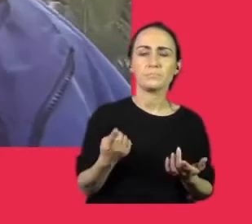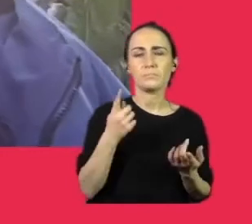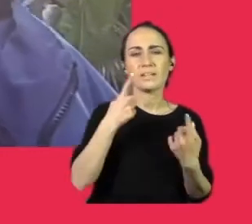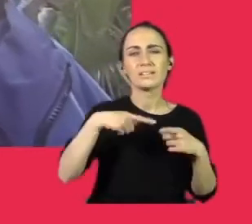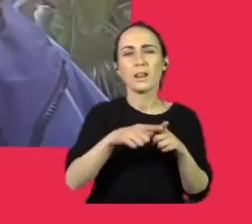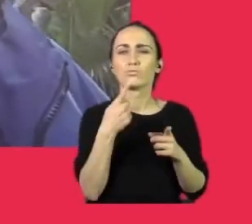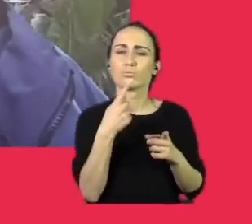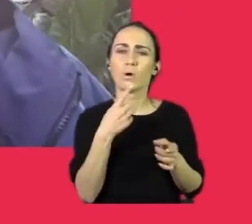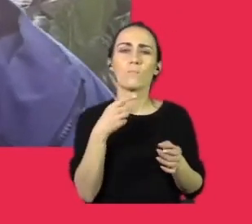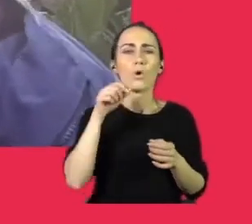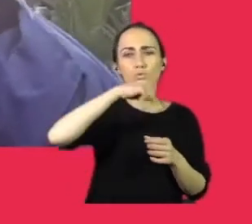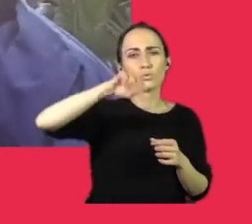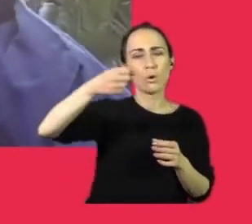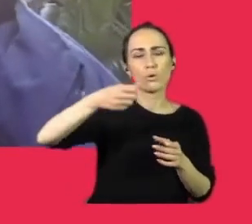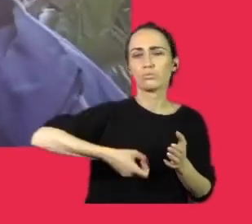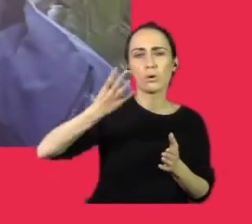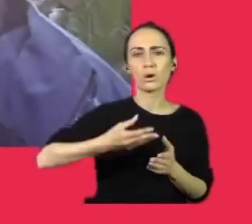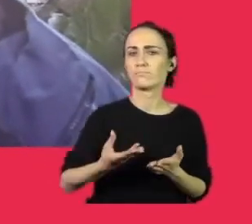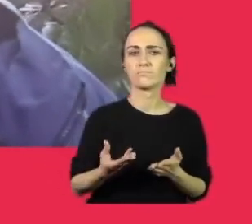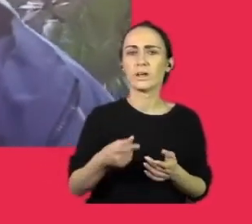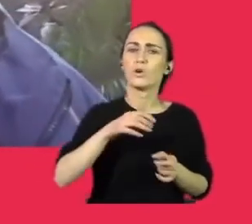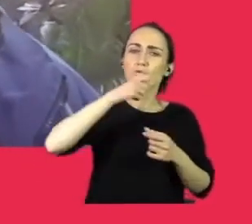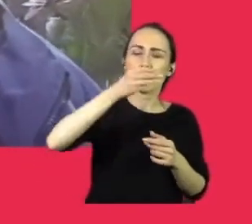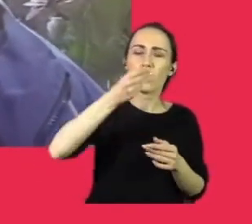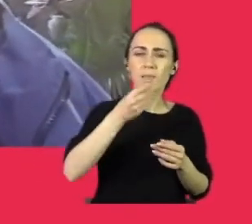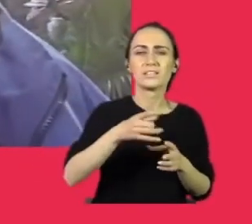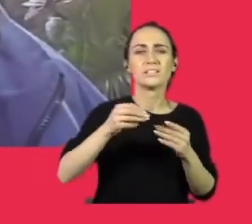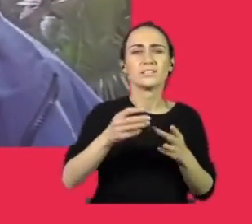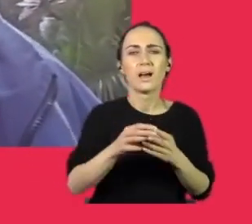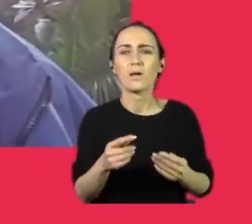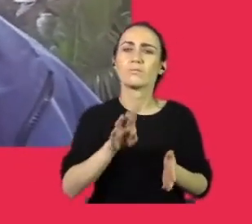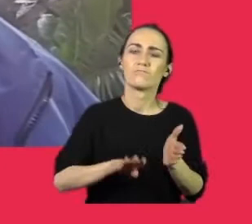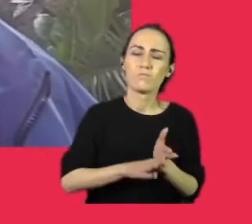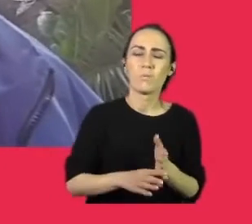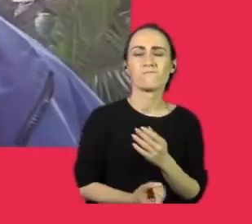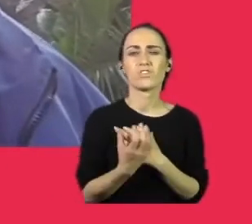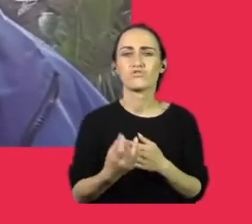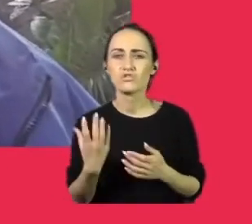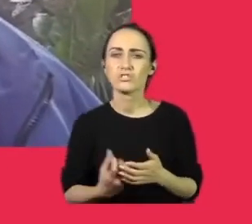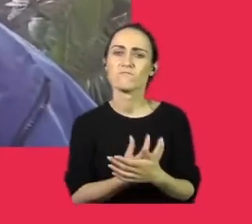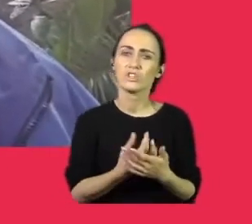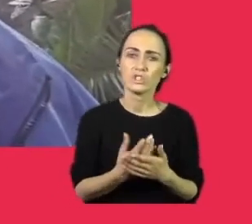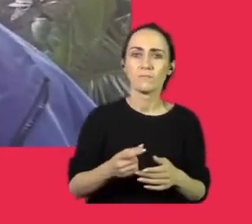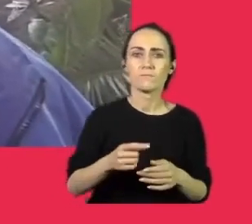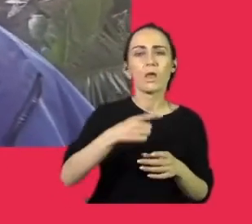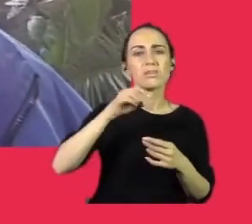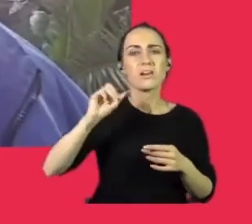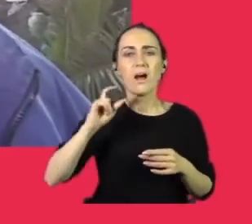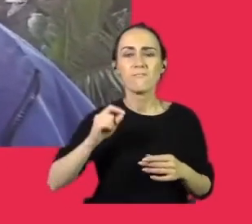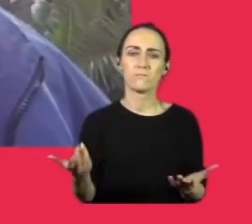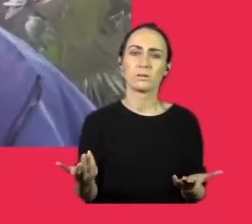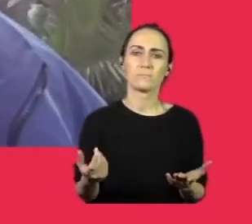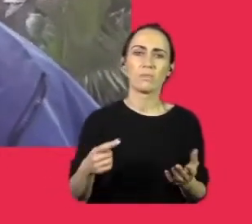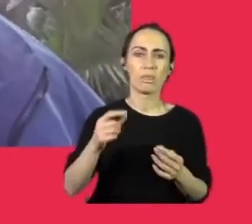słonie wcale nie są drogie w utrzymaniu. Słonie jedzą siano, warzywa głównie i trawę w sezonie i gałęzie.